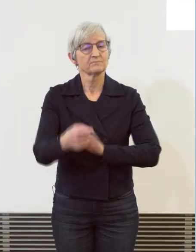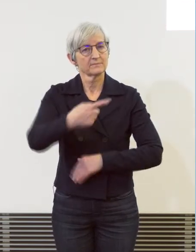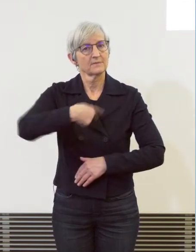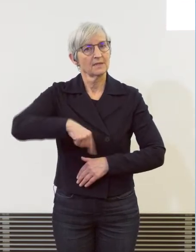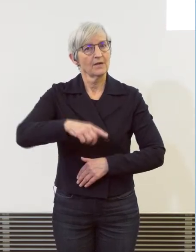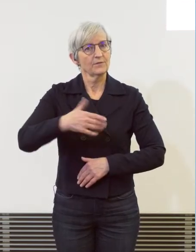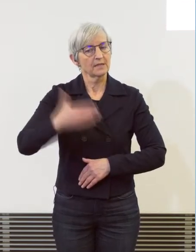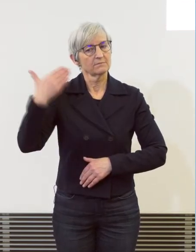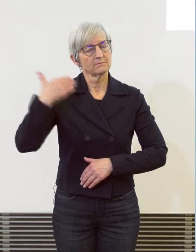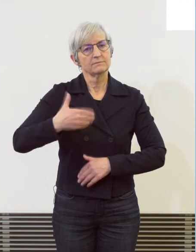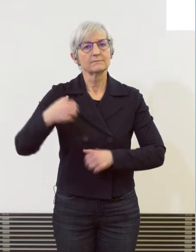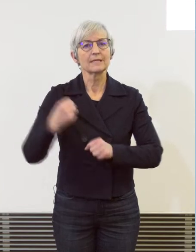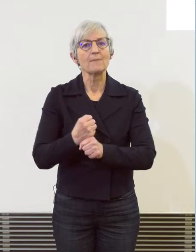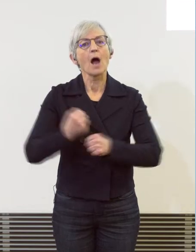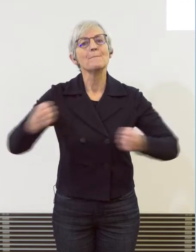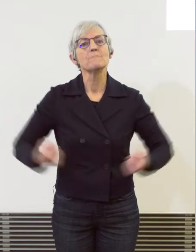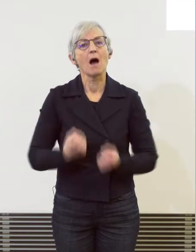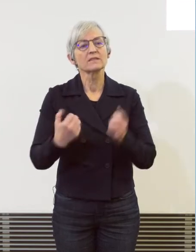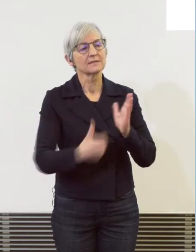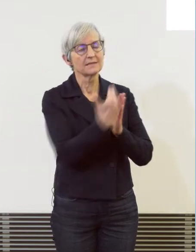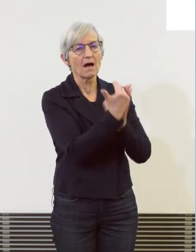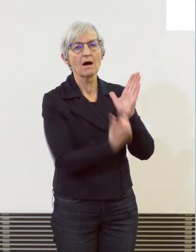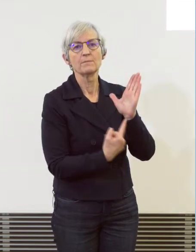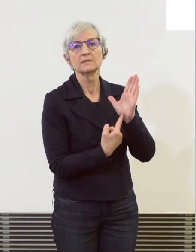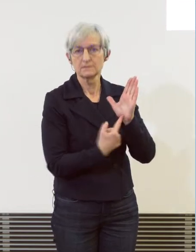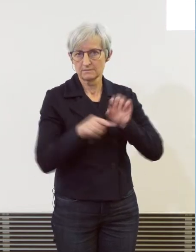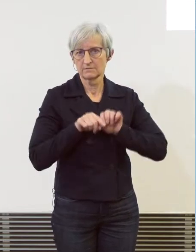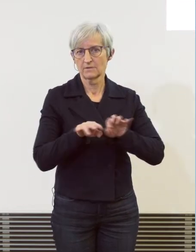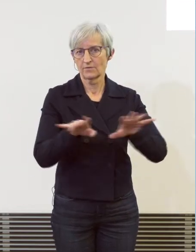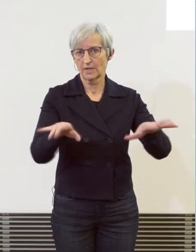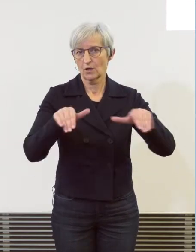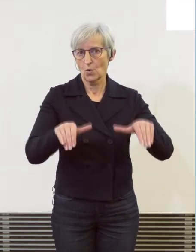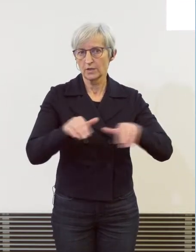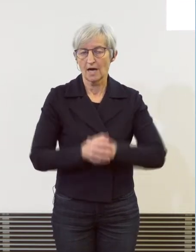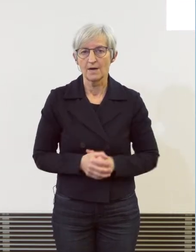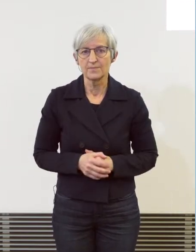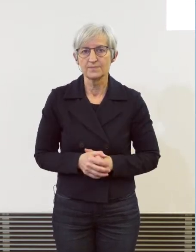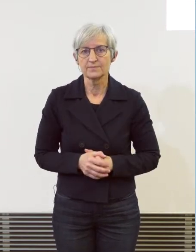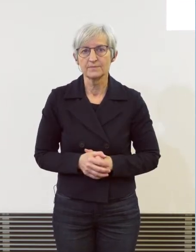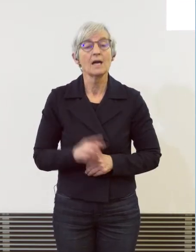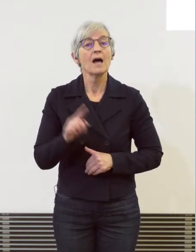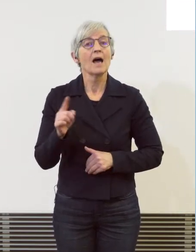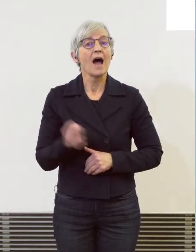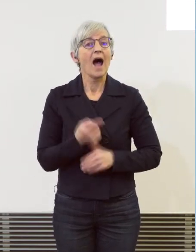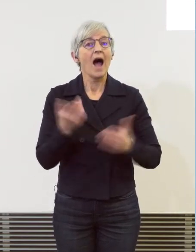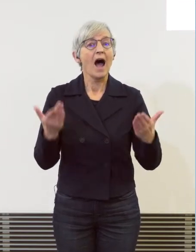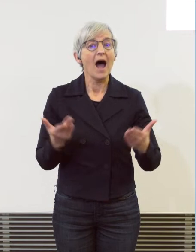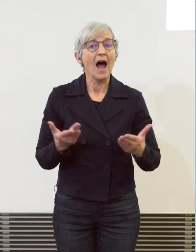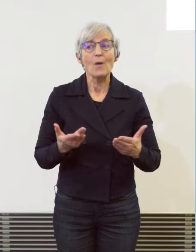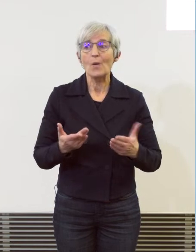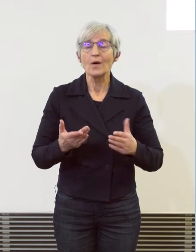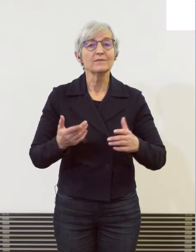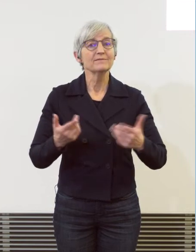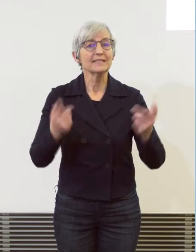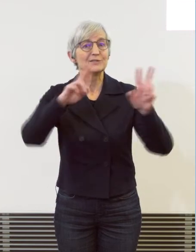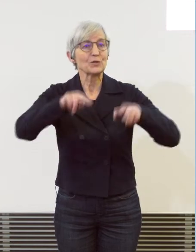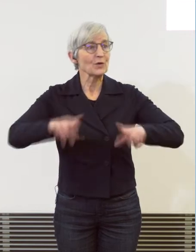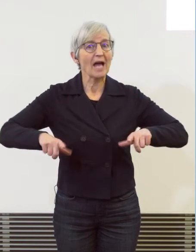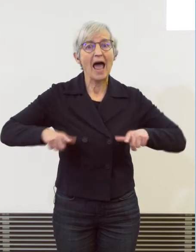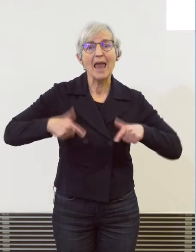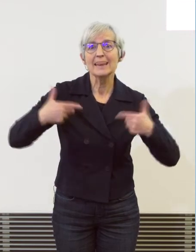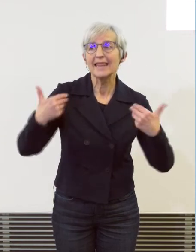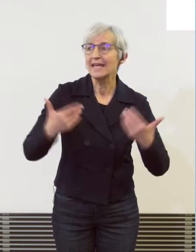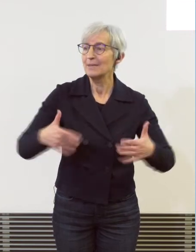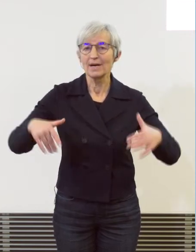wirkungen zeigen. Die Rückkehr von öffentlichen Leben, Aufhebung von allen Corona